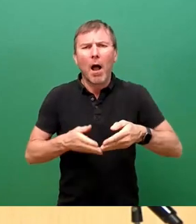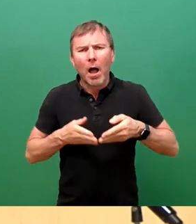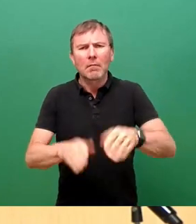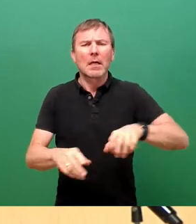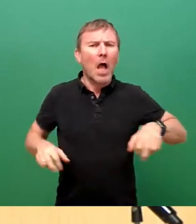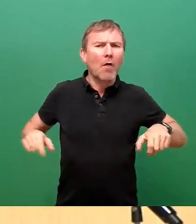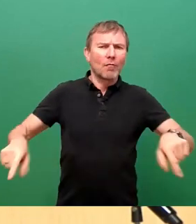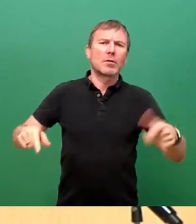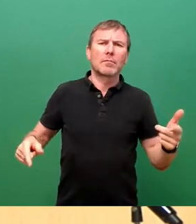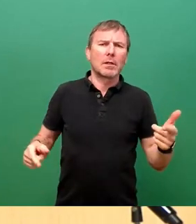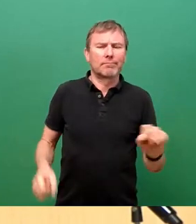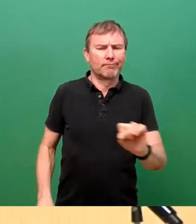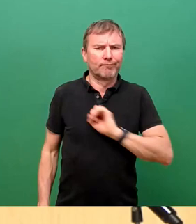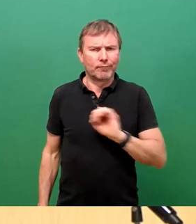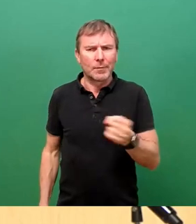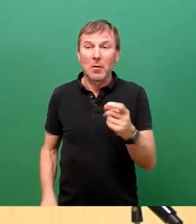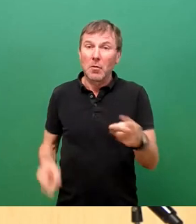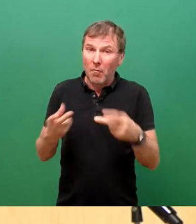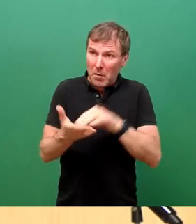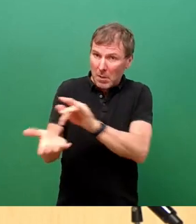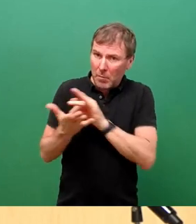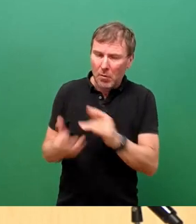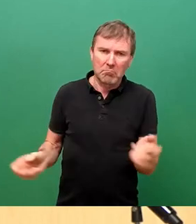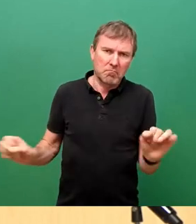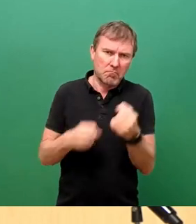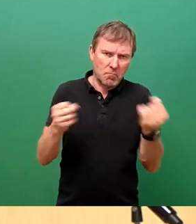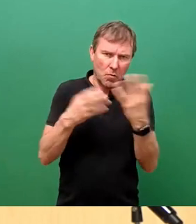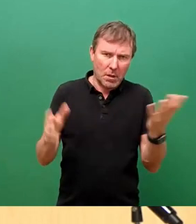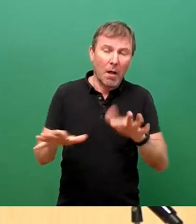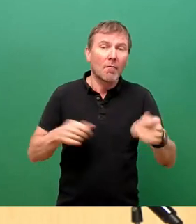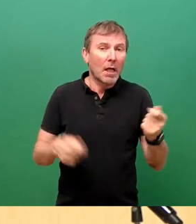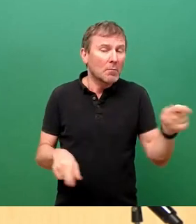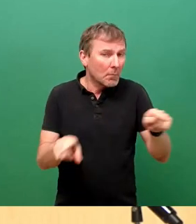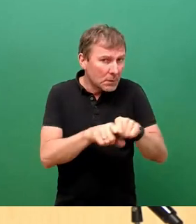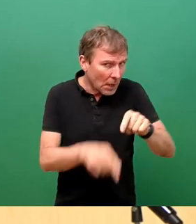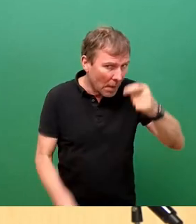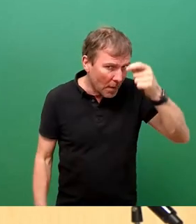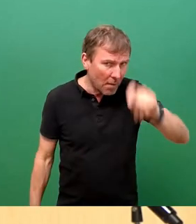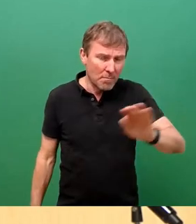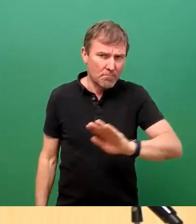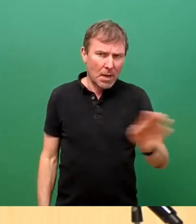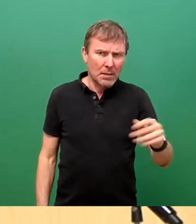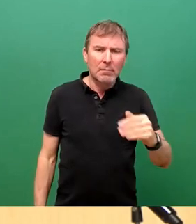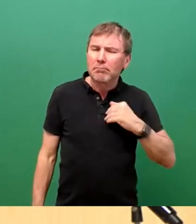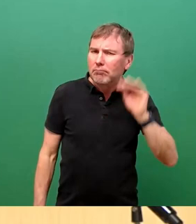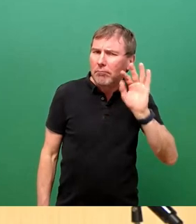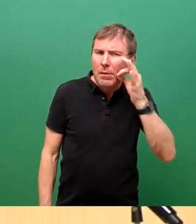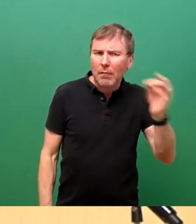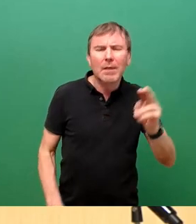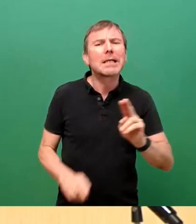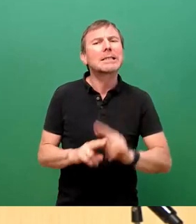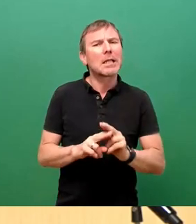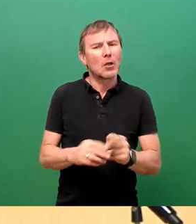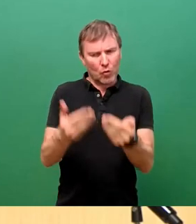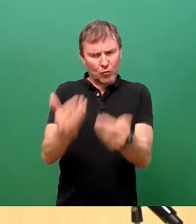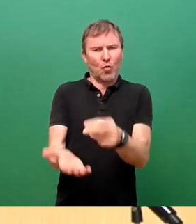Thema Fördermittel steht im Raum. Auch die Verkehrsbetriebe sind der Auffassung. Da haben wir uns unlängst erkundigt, dass eine Sanierung im Bestand allein schon